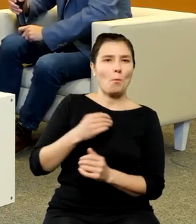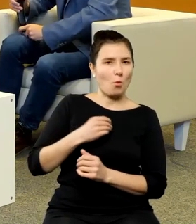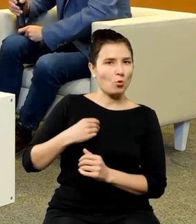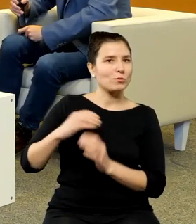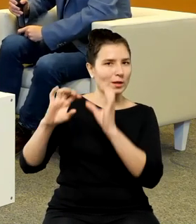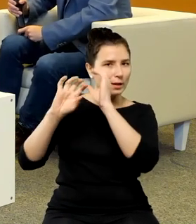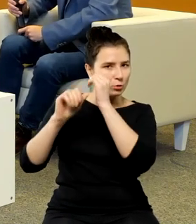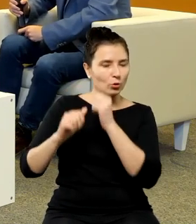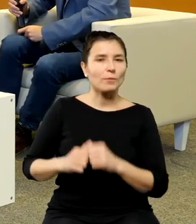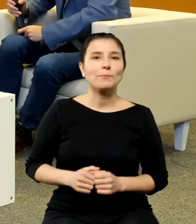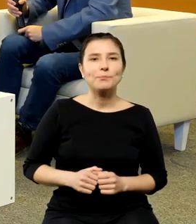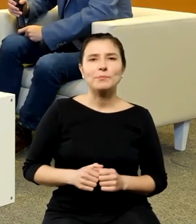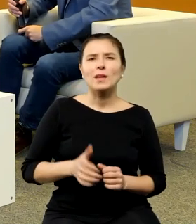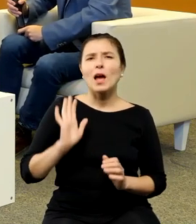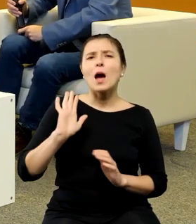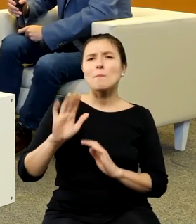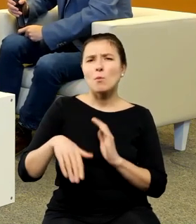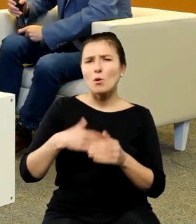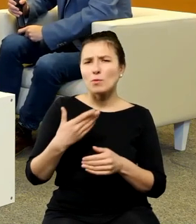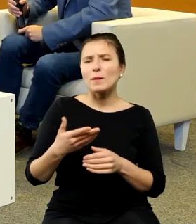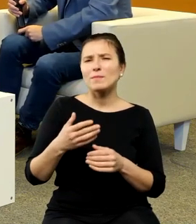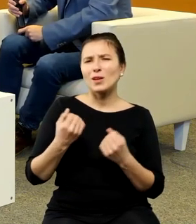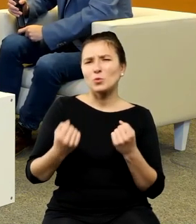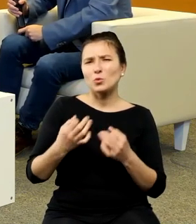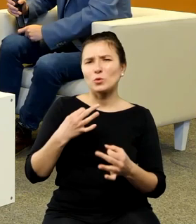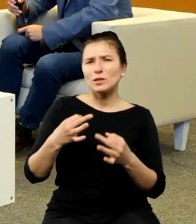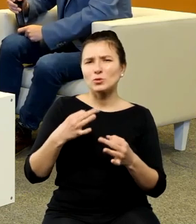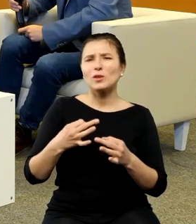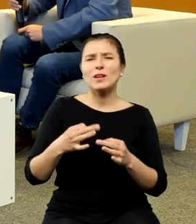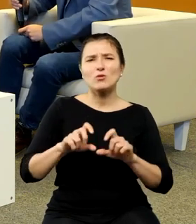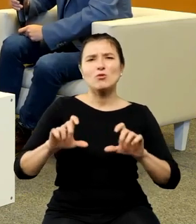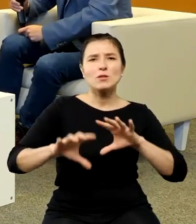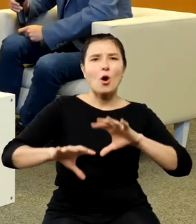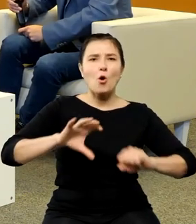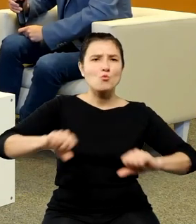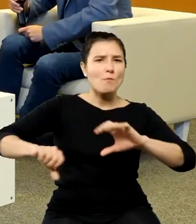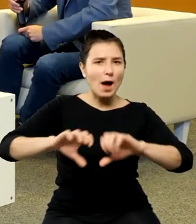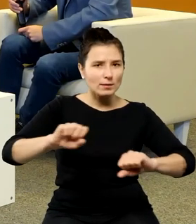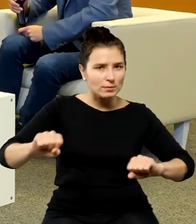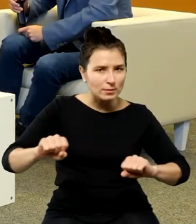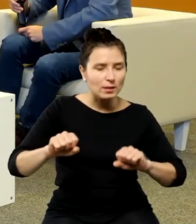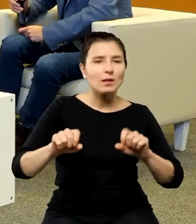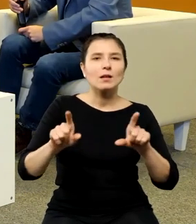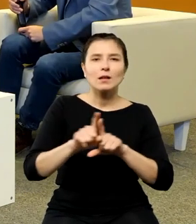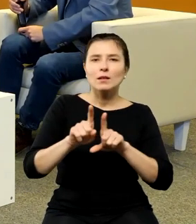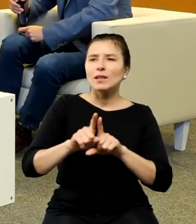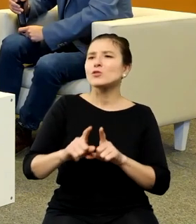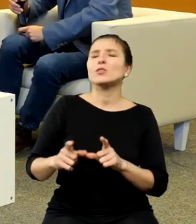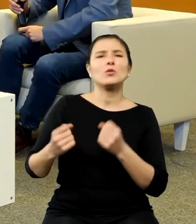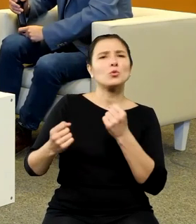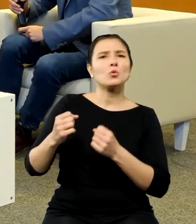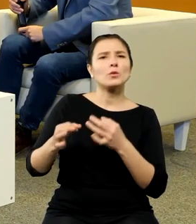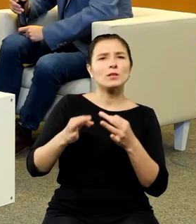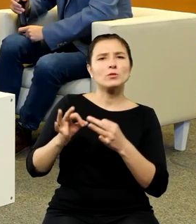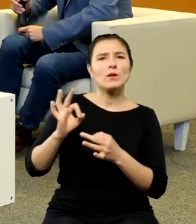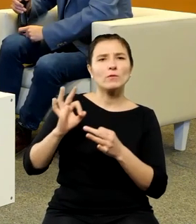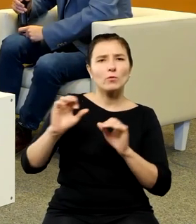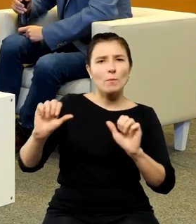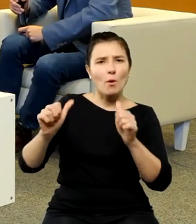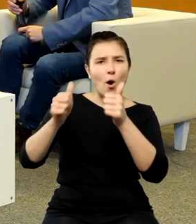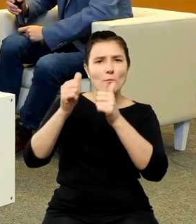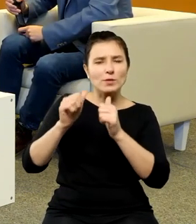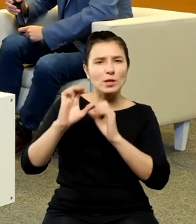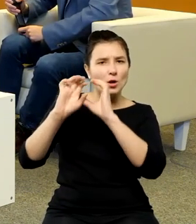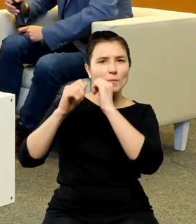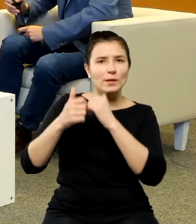potem ta trudna historia czasów okupacji też trudna historia tego pomnika Kopernika przed Pałacem Staszica